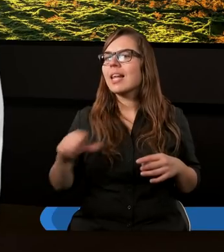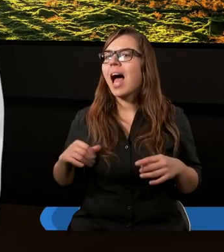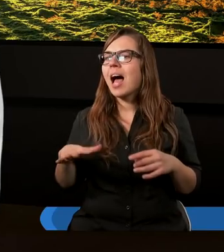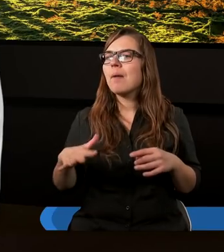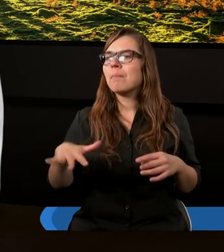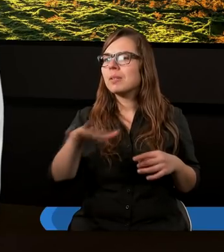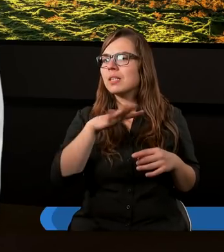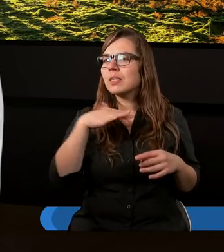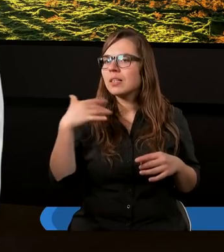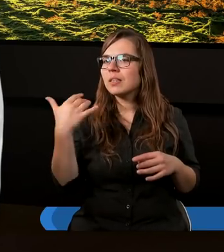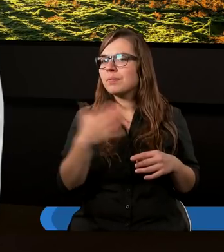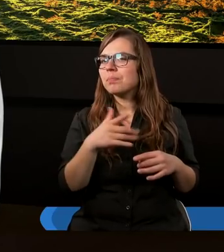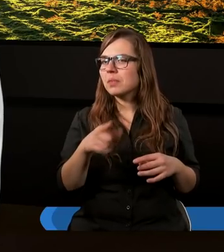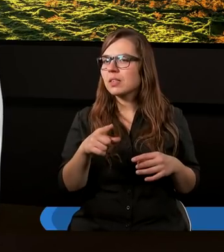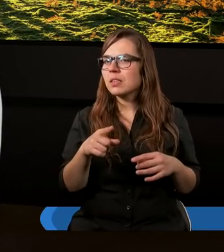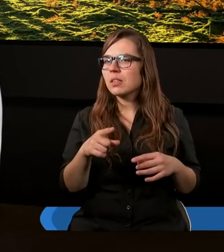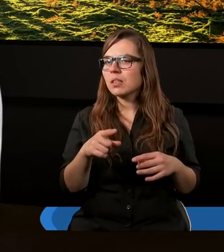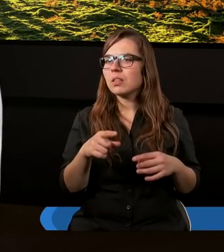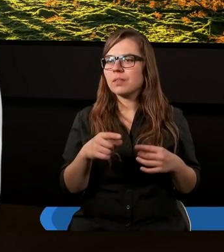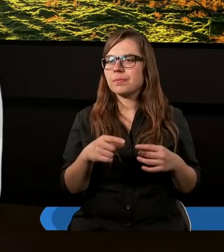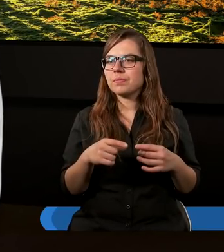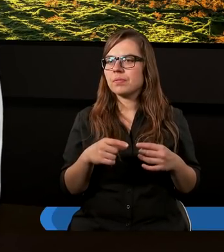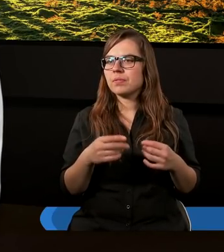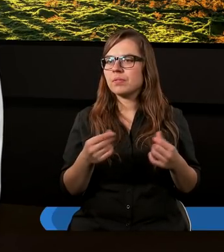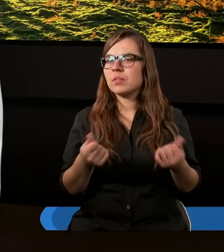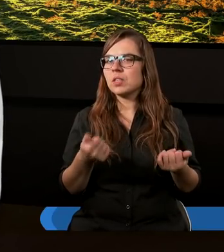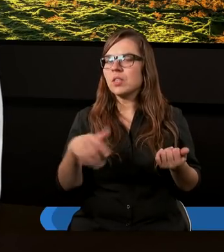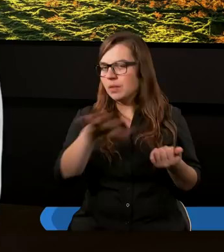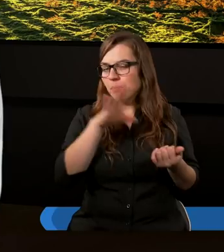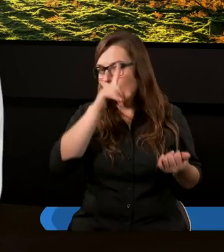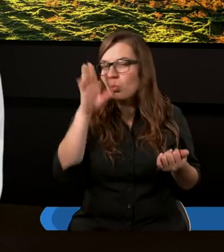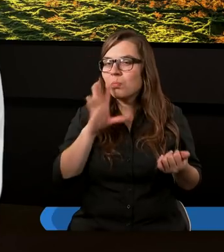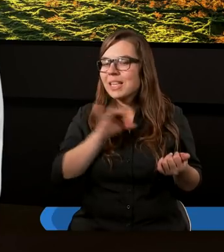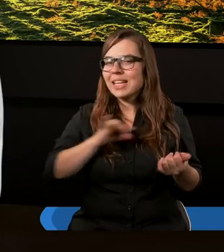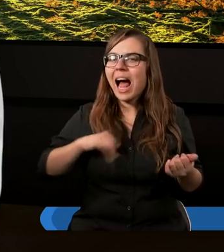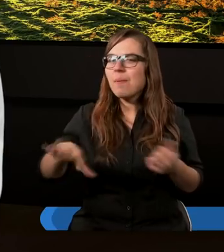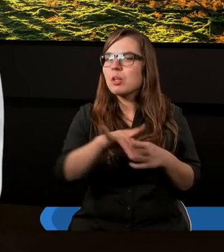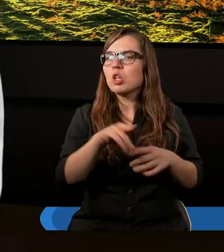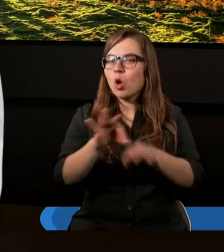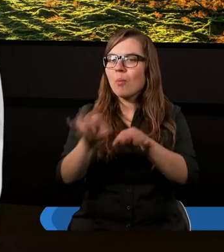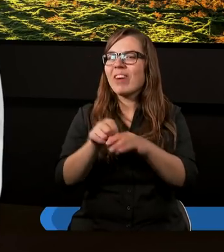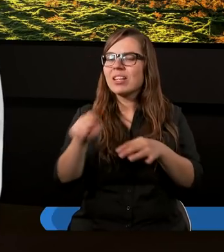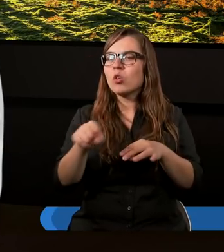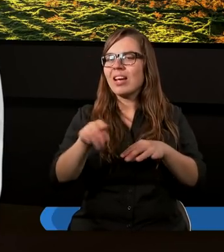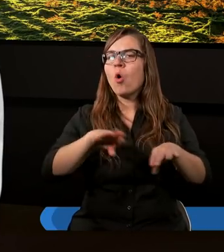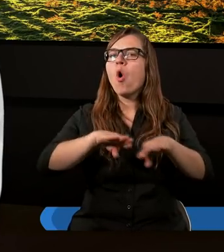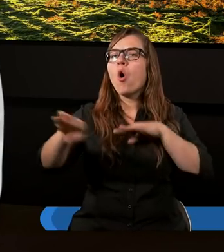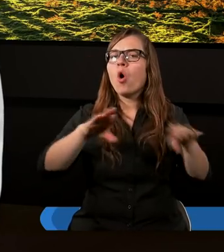Izraelczycy do tego doprowadzili. Dlatego, że